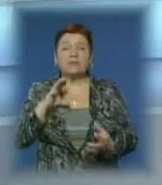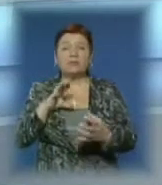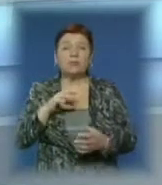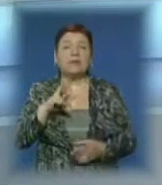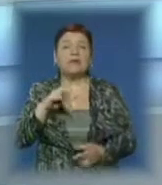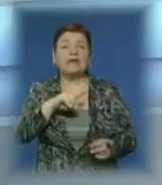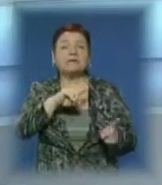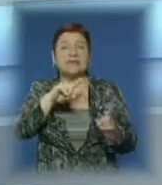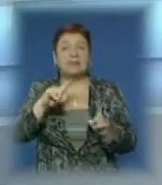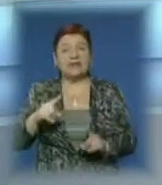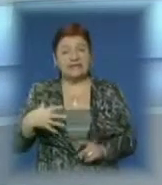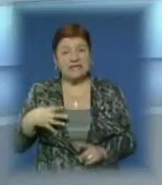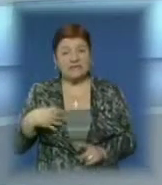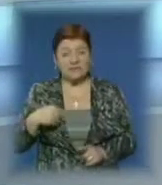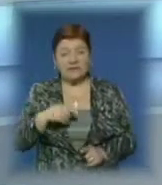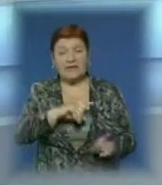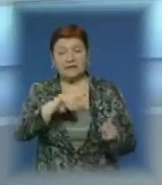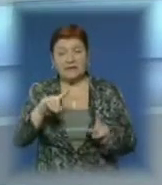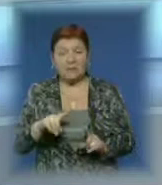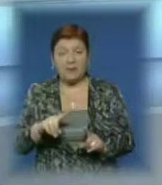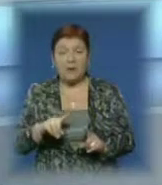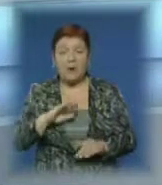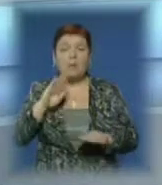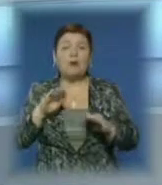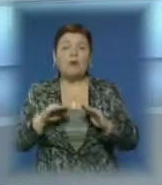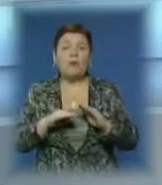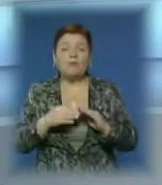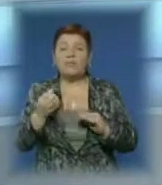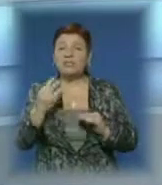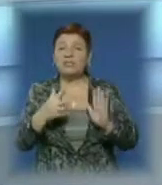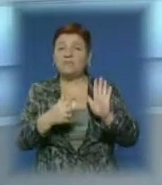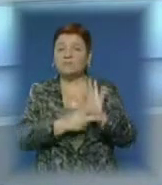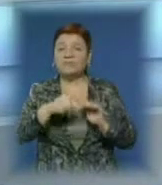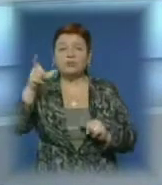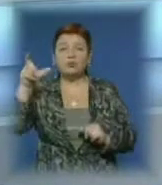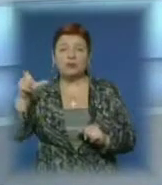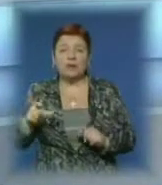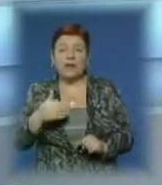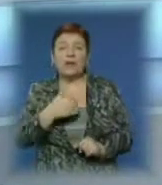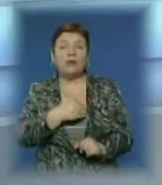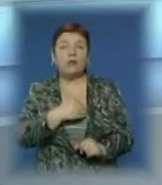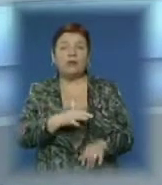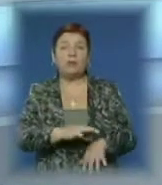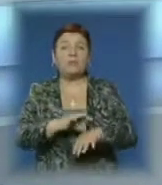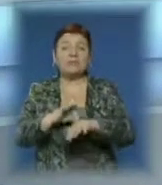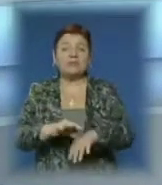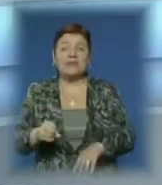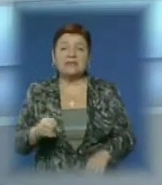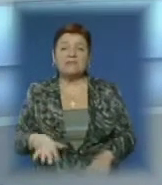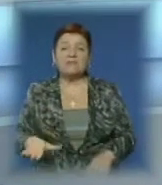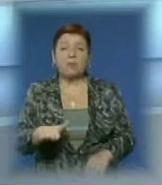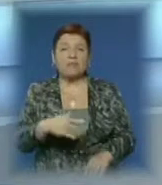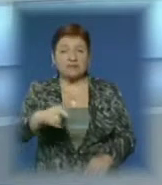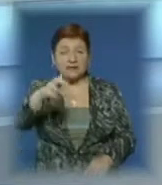Закарпаття зі Львівщини. Крім того, спільник переховував ще вісьмох нелегальних мігрантів і хотів перевести їх до однієї з європейських